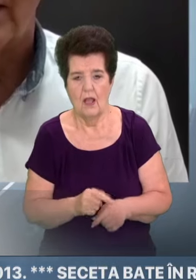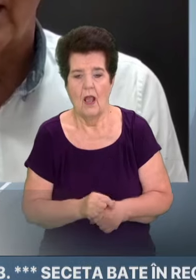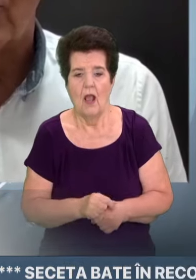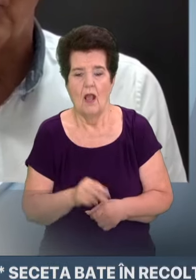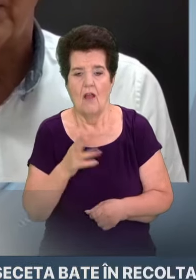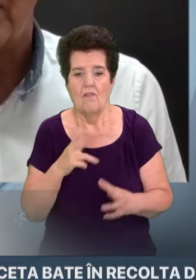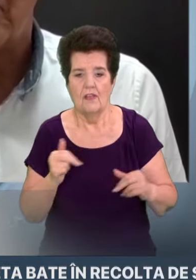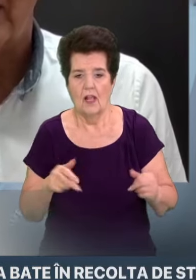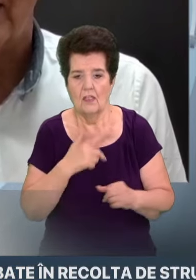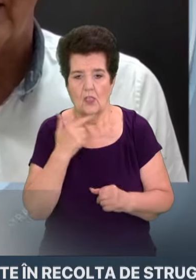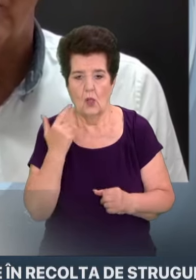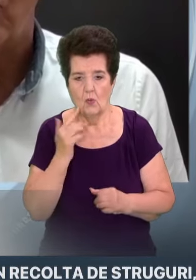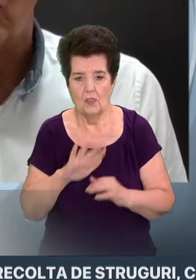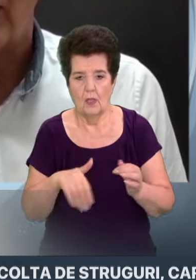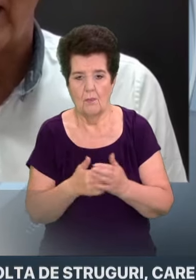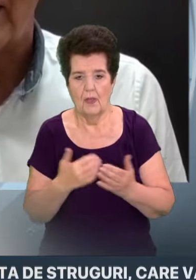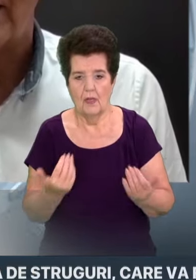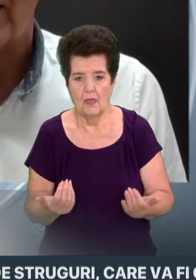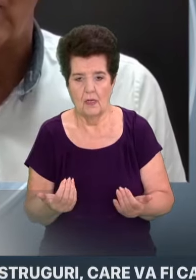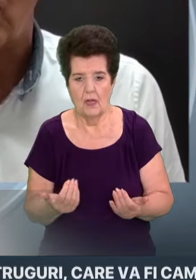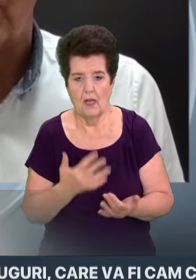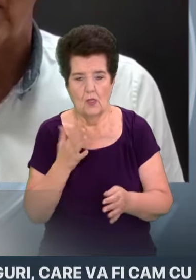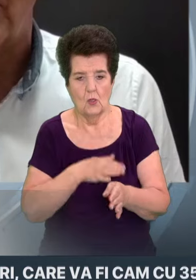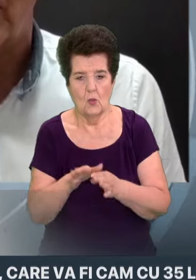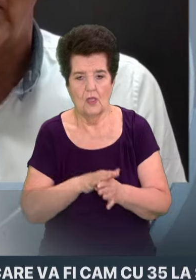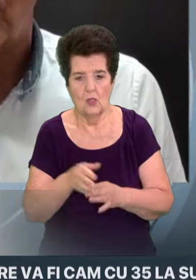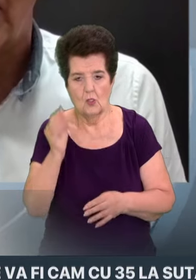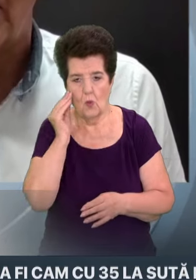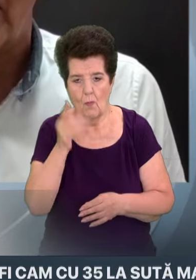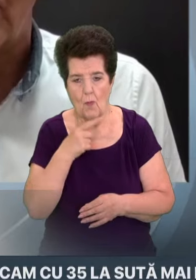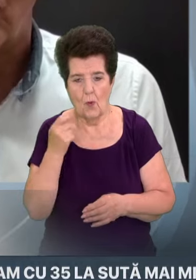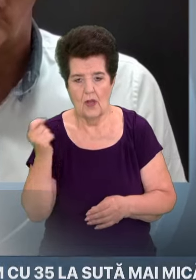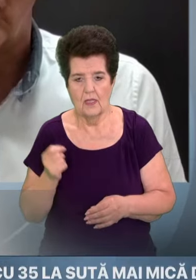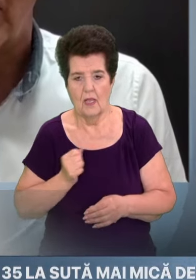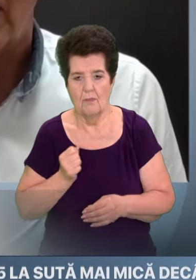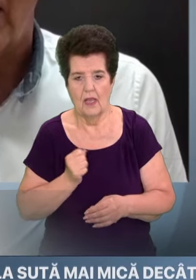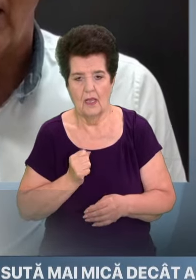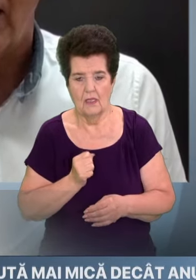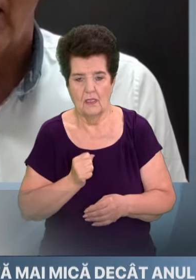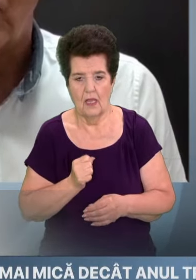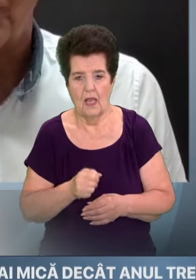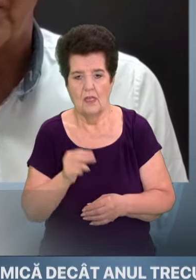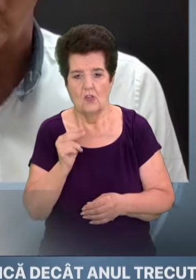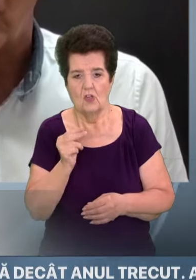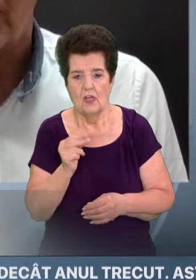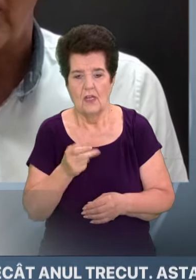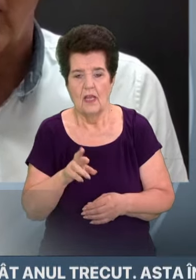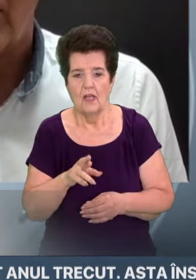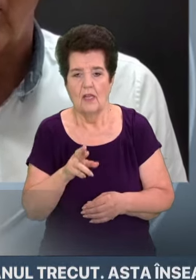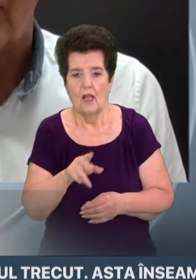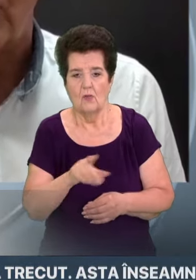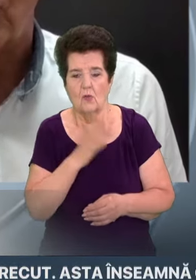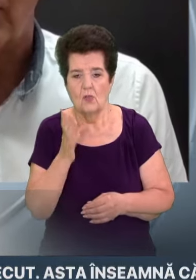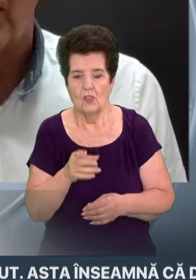Federația Rusă, până când nu și-a realizat scopurile politico-militare în CCN, a dus două